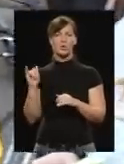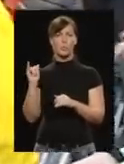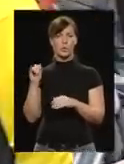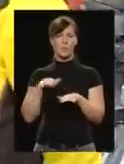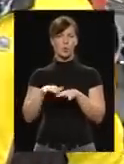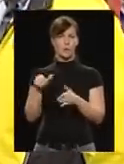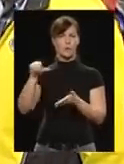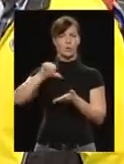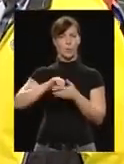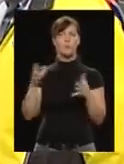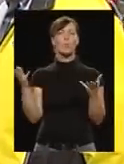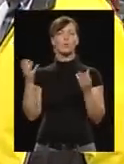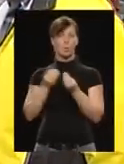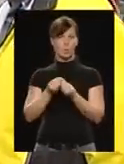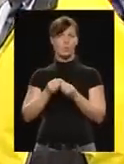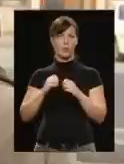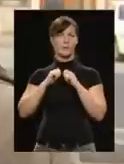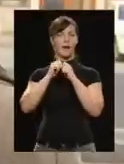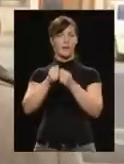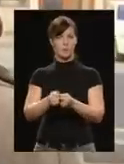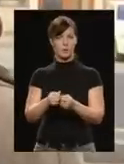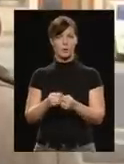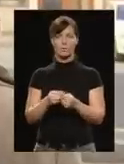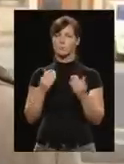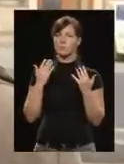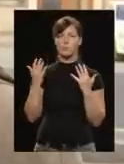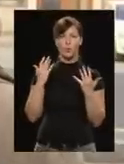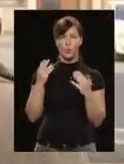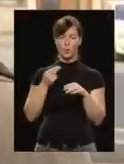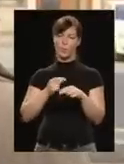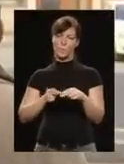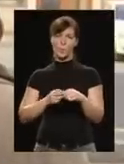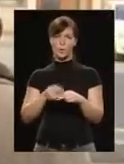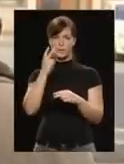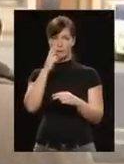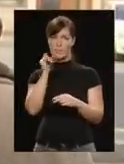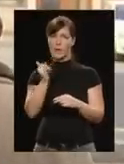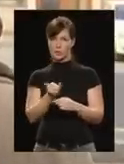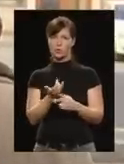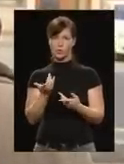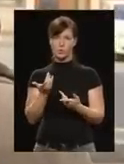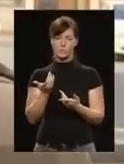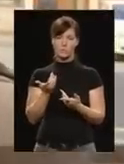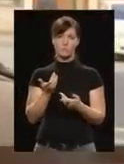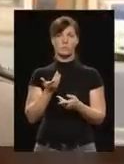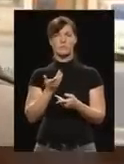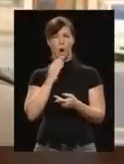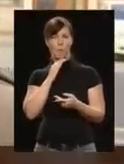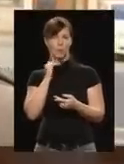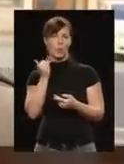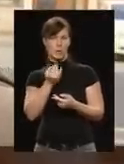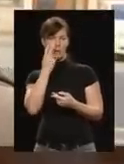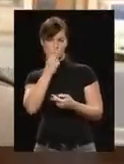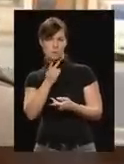Központ közösen adta át a közlekedőknek. Egy gyönyörű beruházás, műszaki szemmel mindenképpen, de azt gondolom, hogy aki nem műszaki szemmel nézi, hanem csak